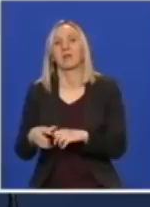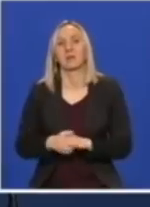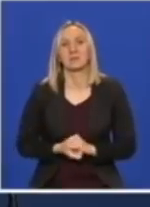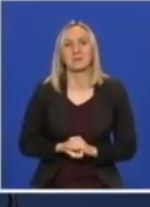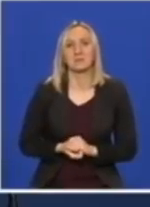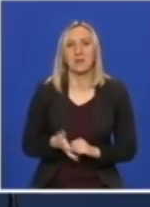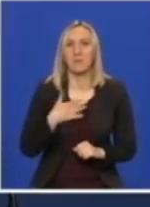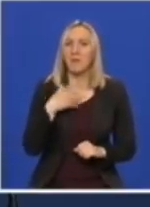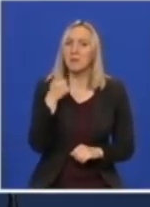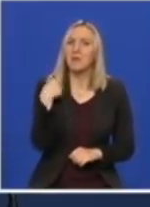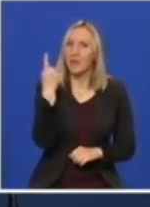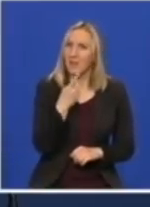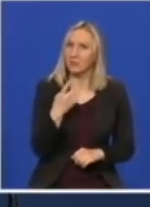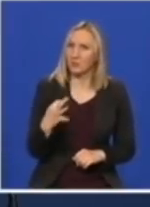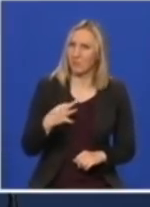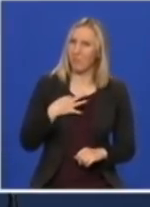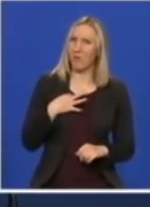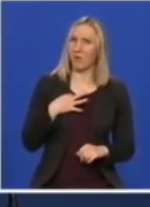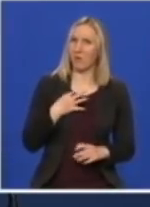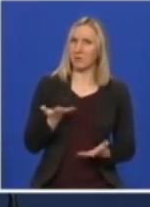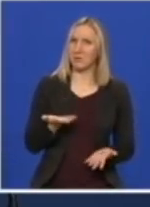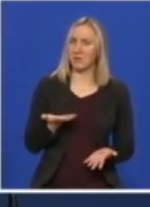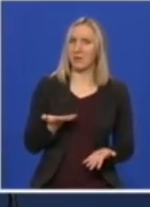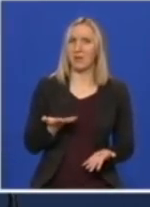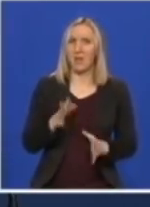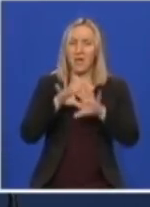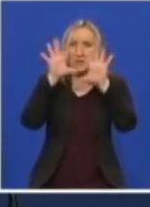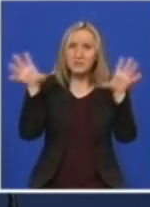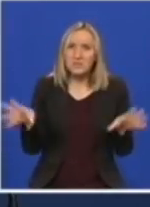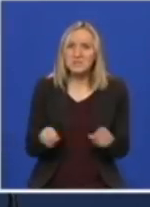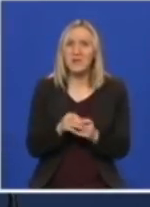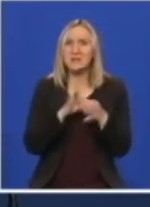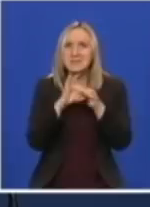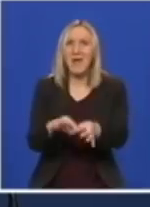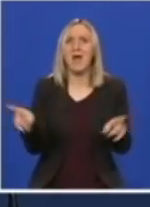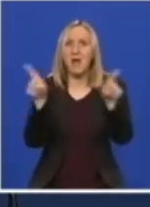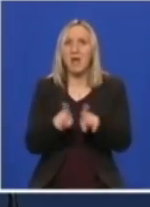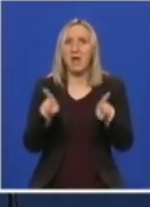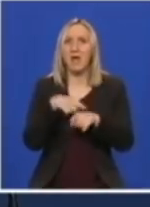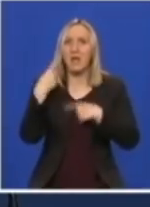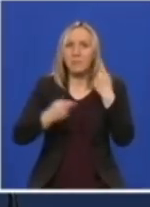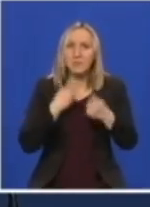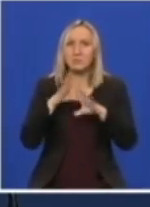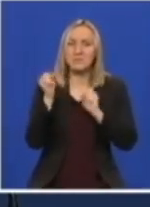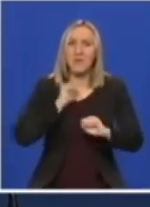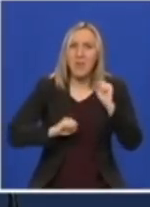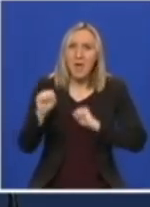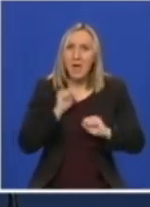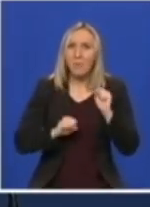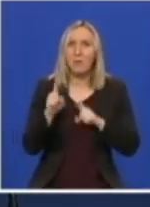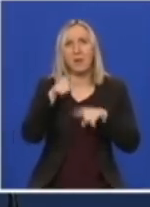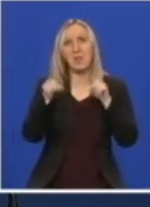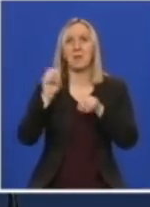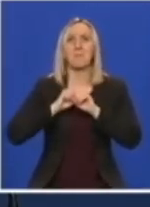momentu. Mene je lično pogodilo da iz svega toga što stalno pričamo i sve naše napore, da su se